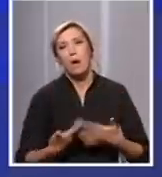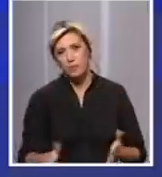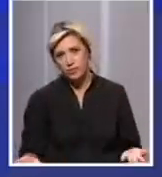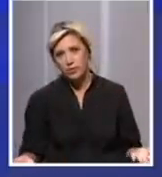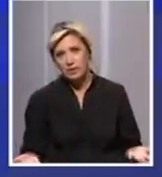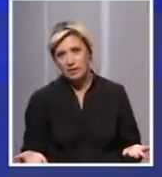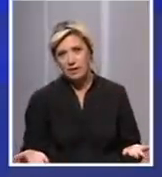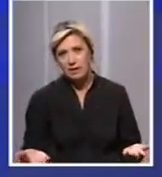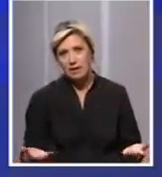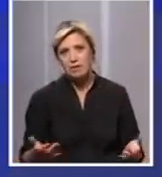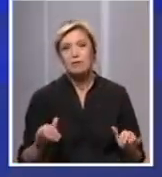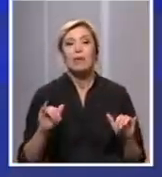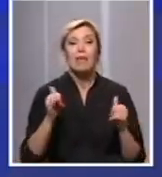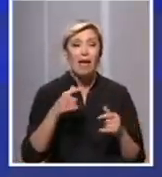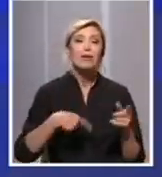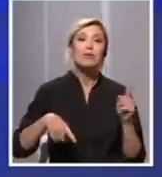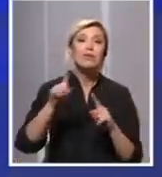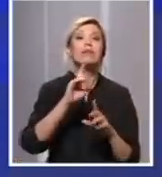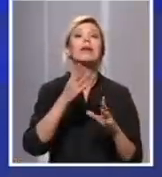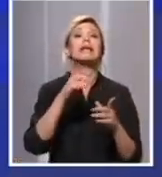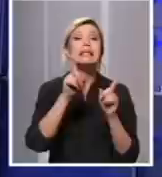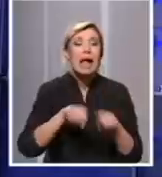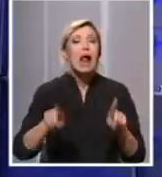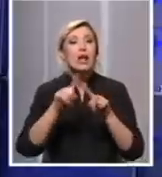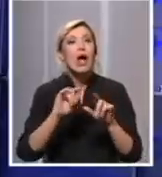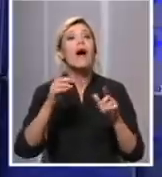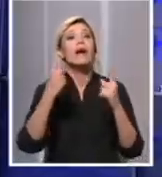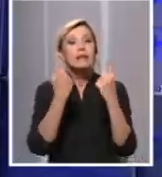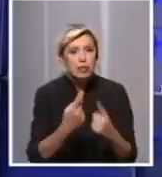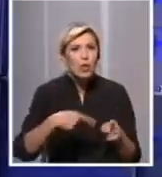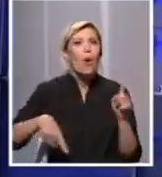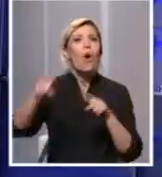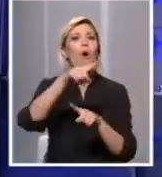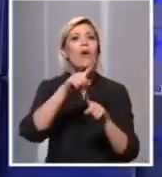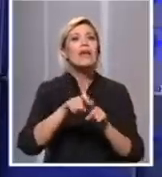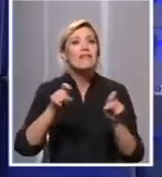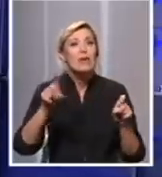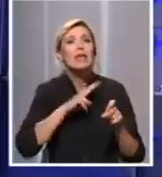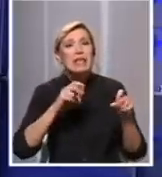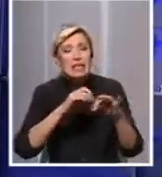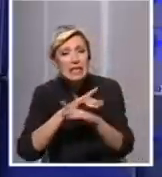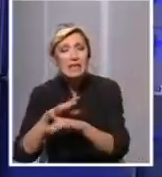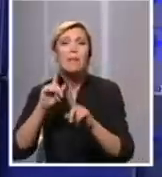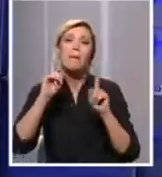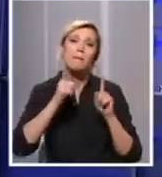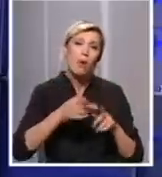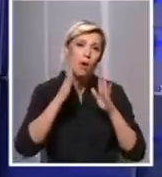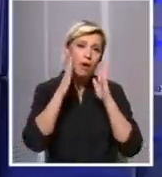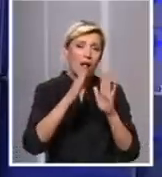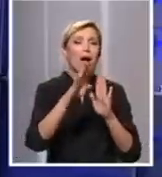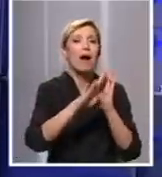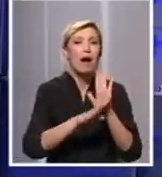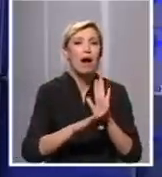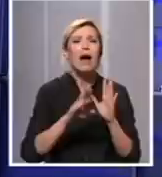nepristano govorili, virus je i dalje tu, treba da imamo na umu, treba da se poštuju opšte mere prevencije. Jer ima mnogo